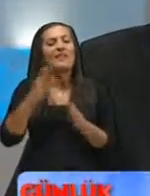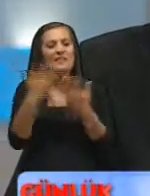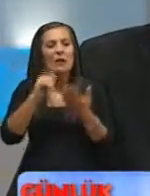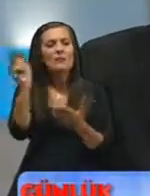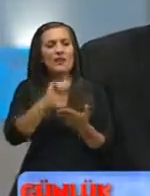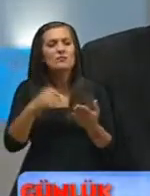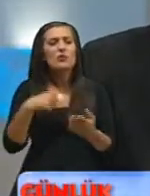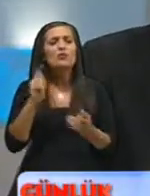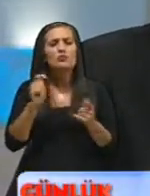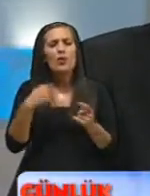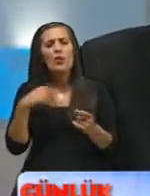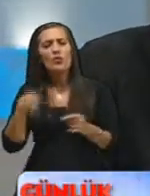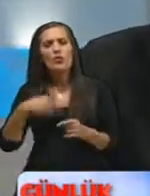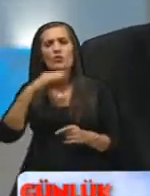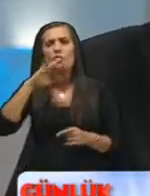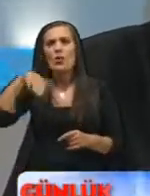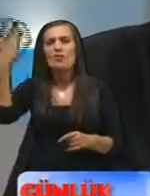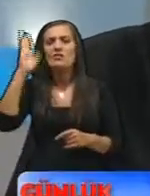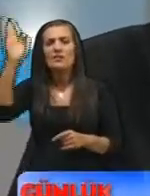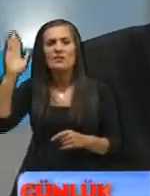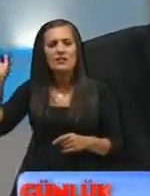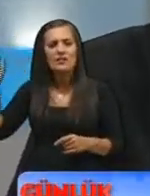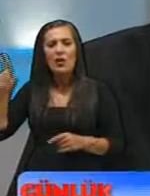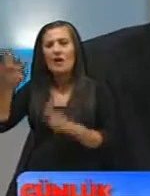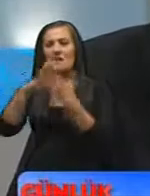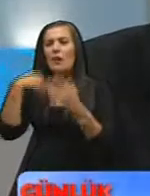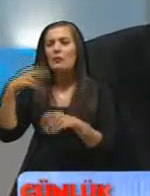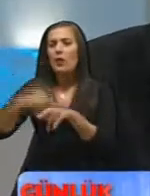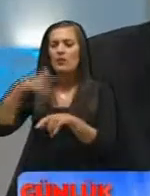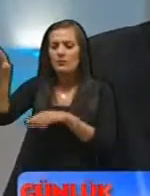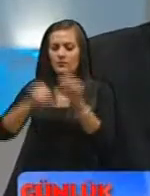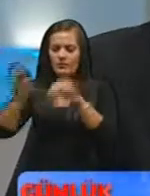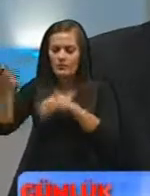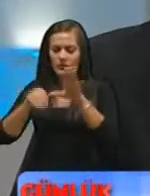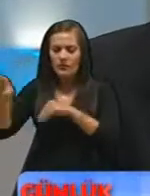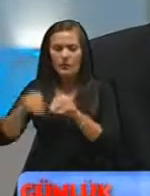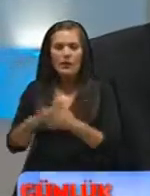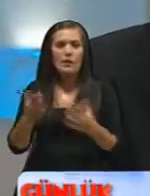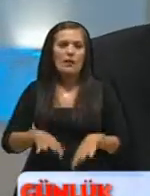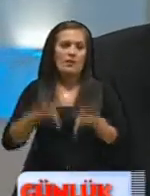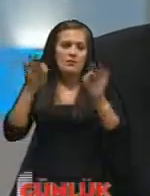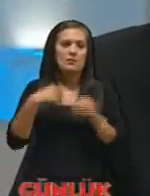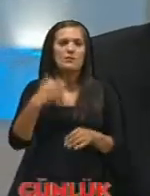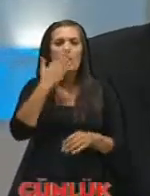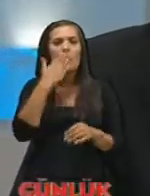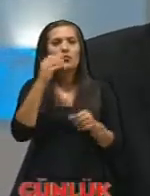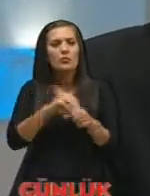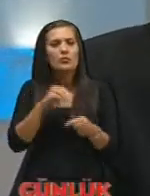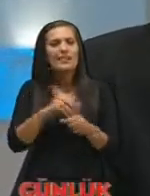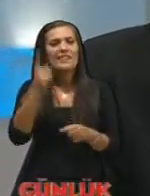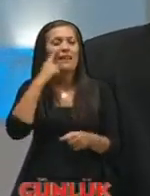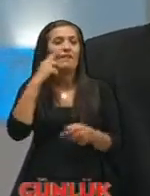da zorlayan bu oldu yurt dışına gitmiştik workshoplarla ve orada kitaplarla ancak buraya taşıdık yani bizim okulumuz